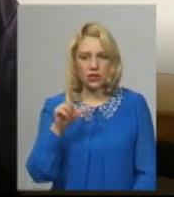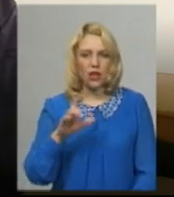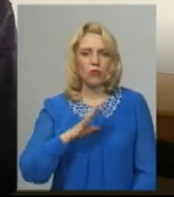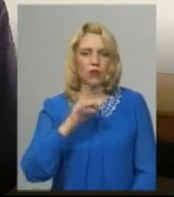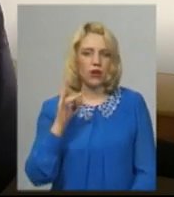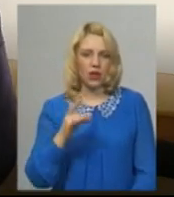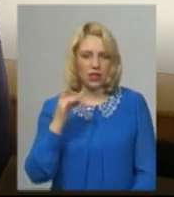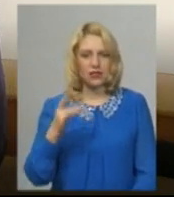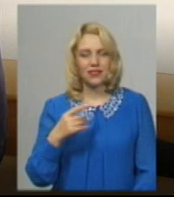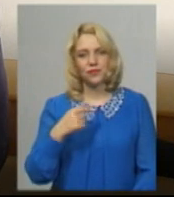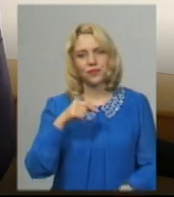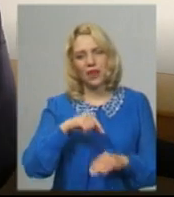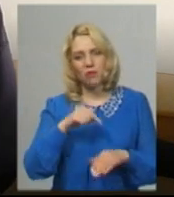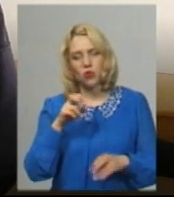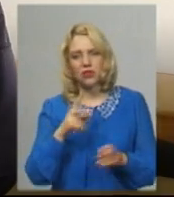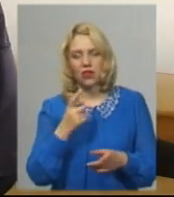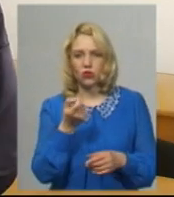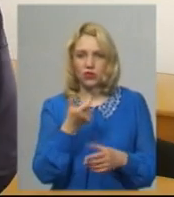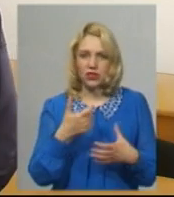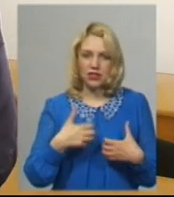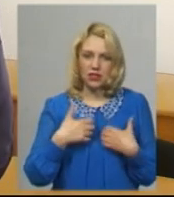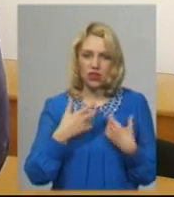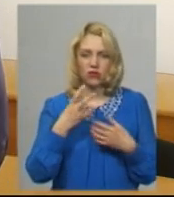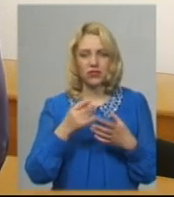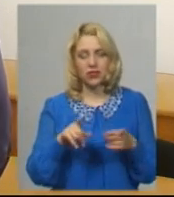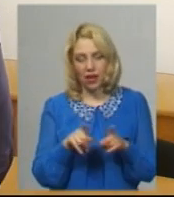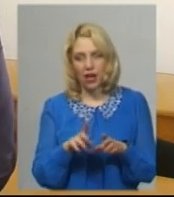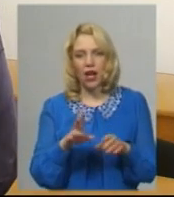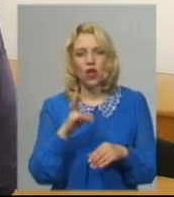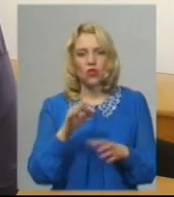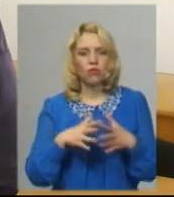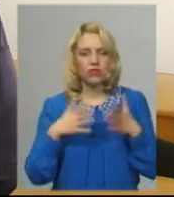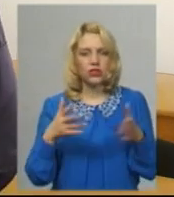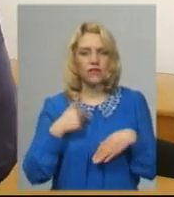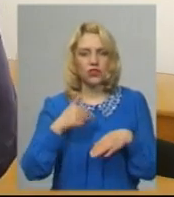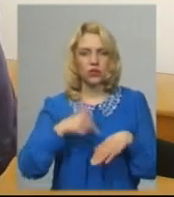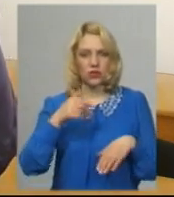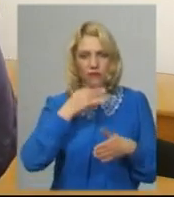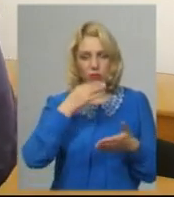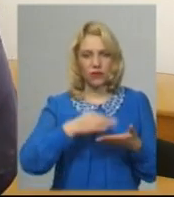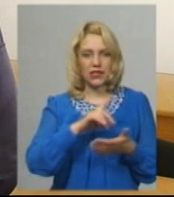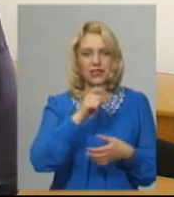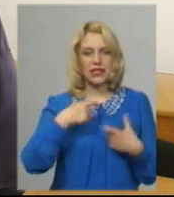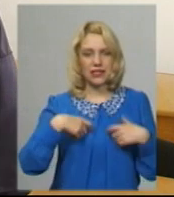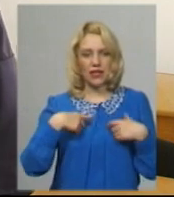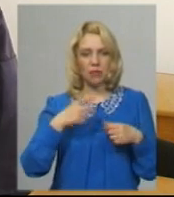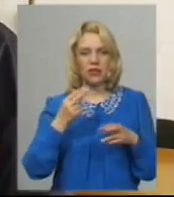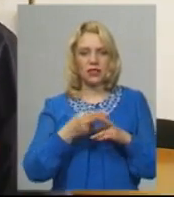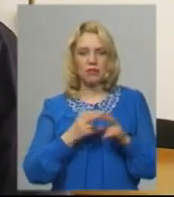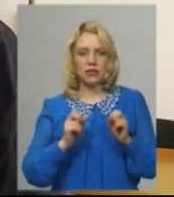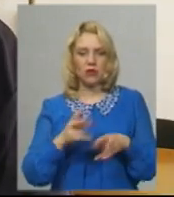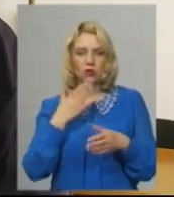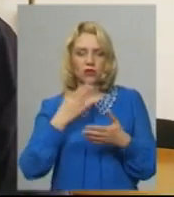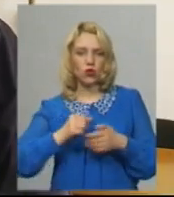змішані, трошки страшно, але це таке, але більше відчуття відповідальності за себе і за безпеку своїх